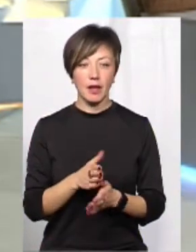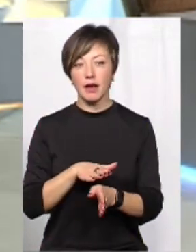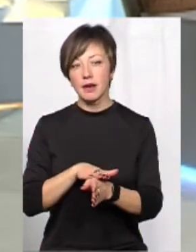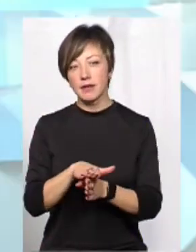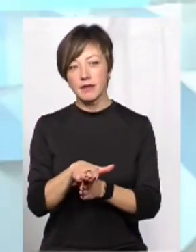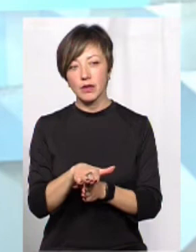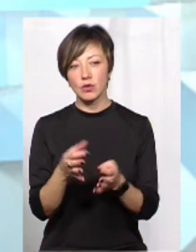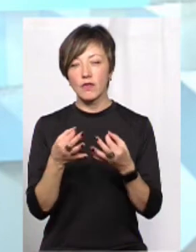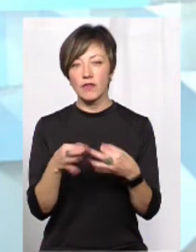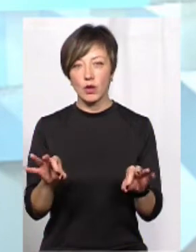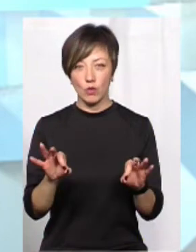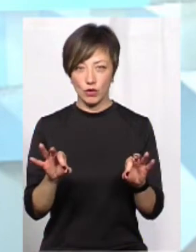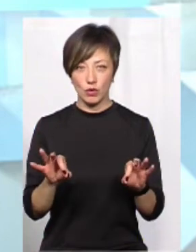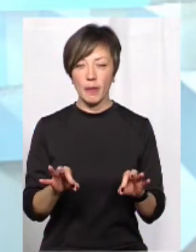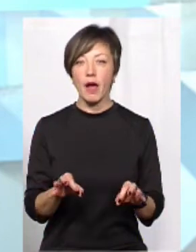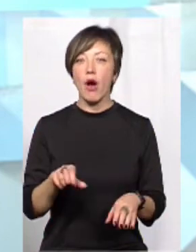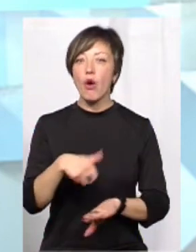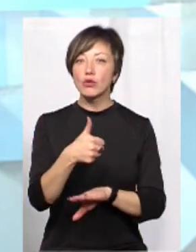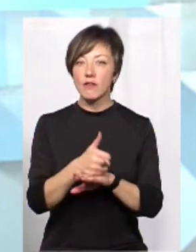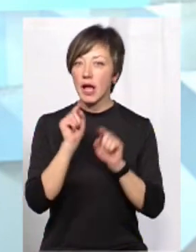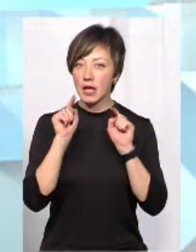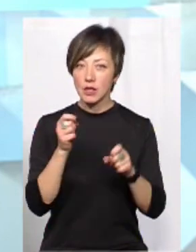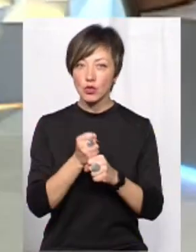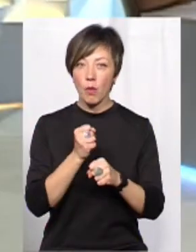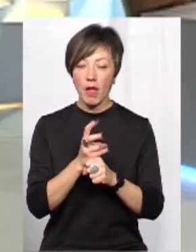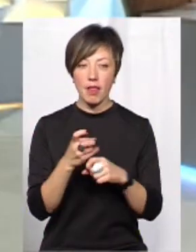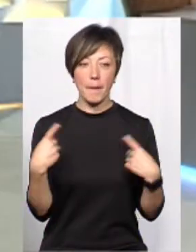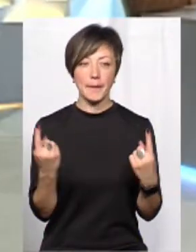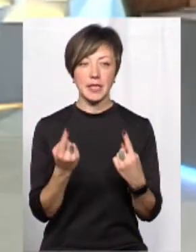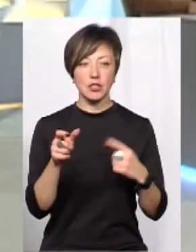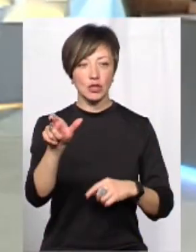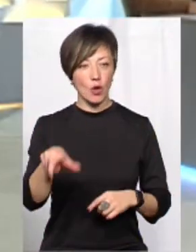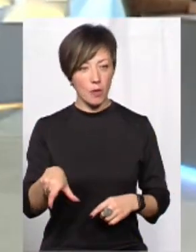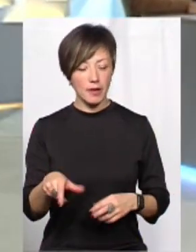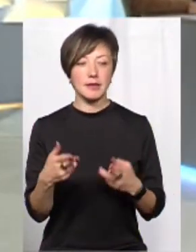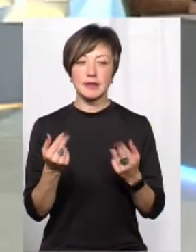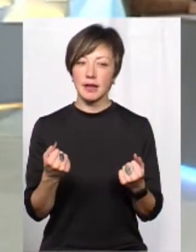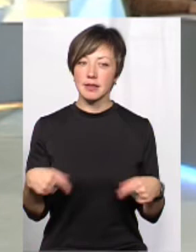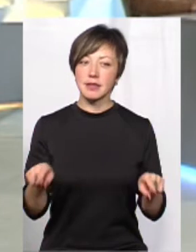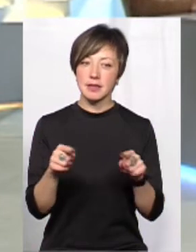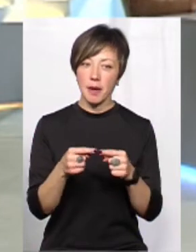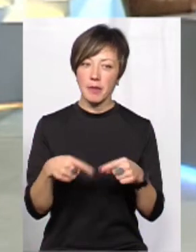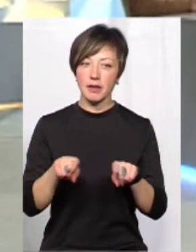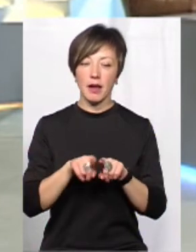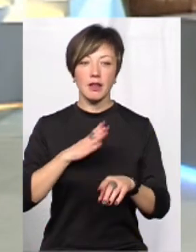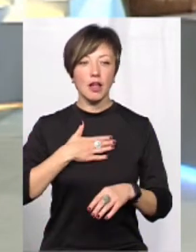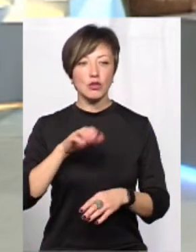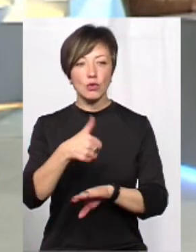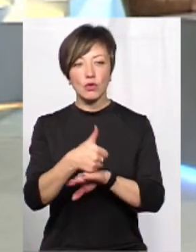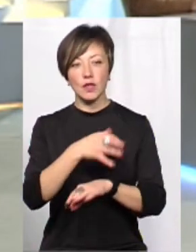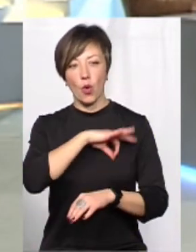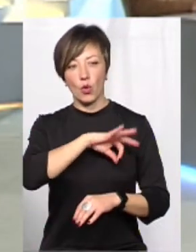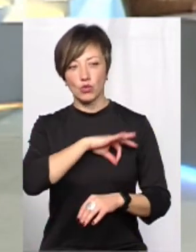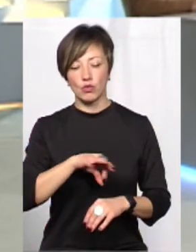в вільному доступі. Тобто, основний акцент зроблений на пересічного громадянина. Саме так. Це наш основний